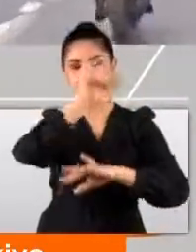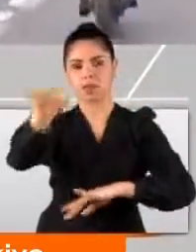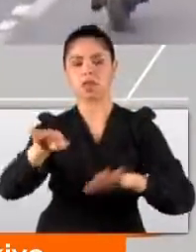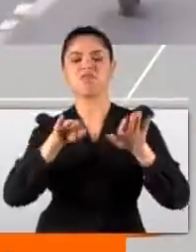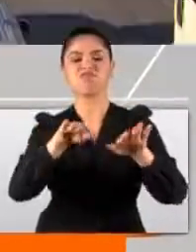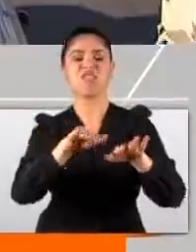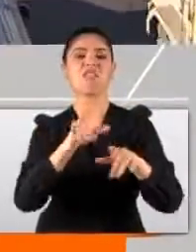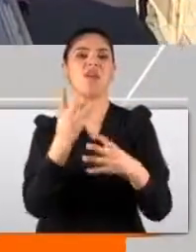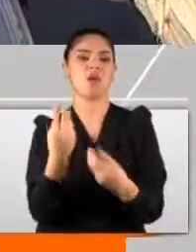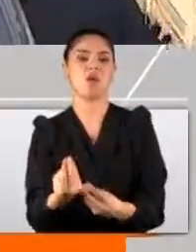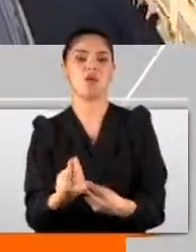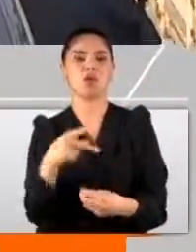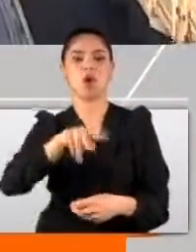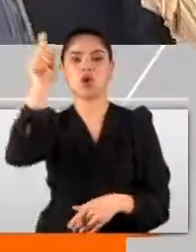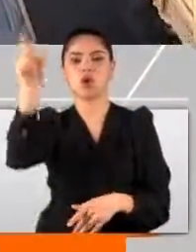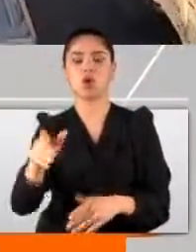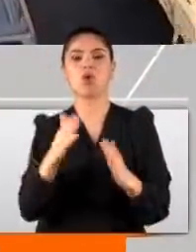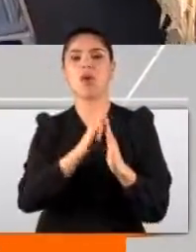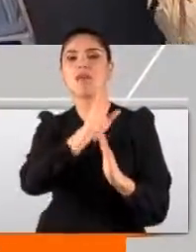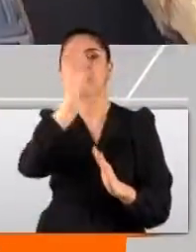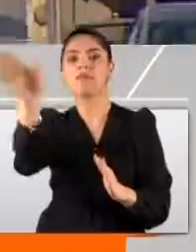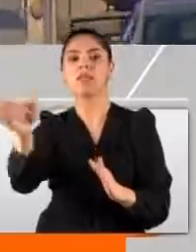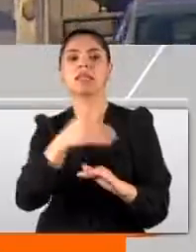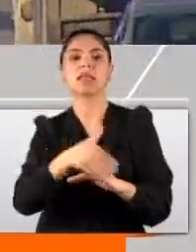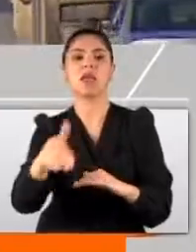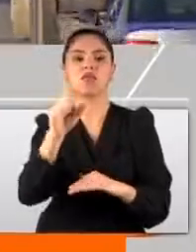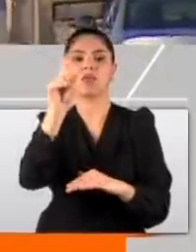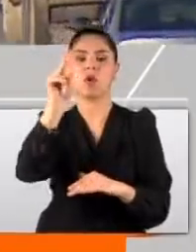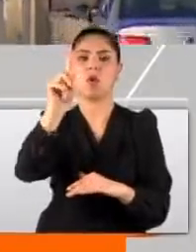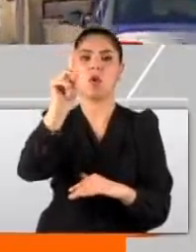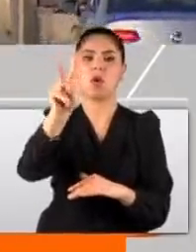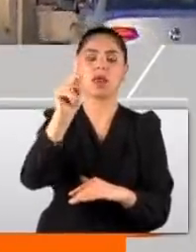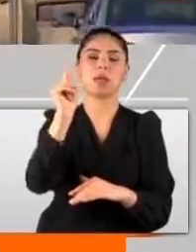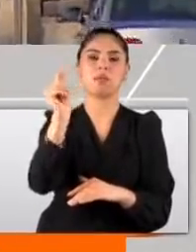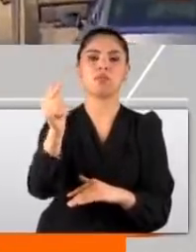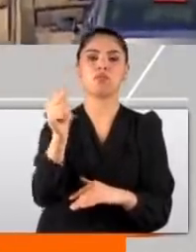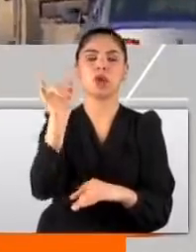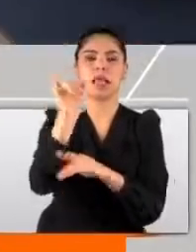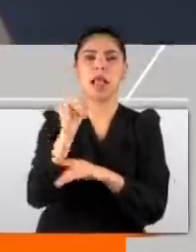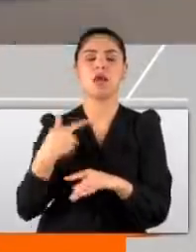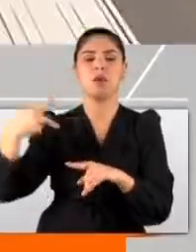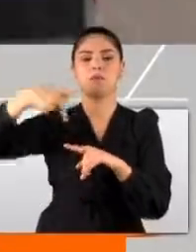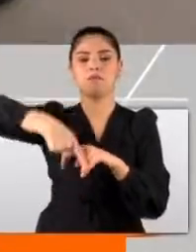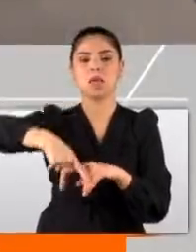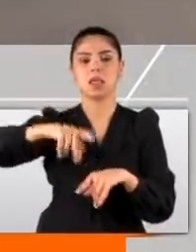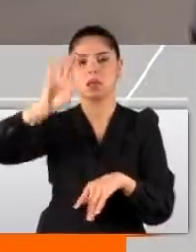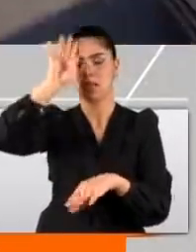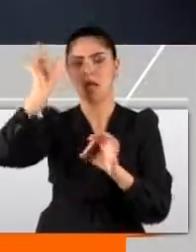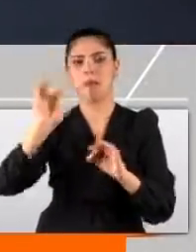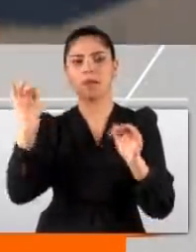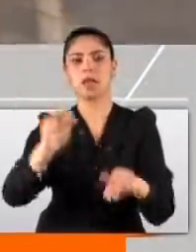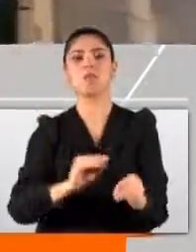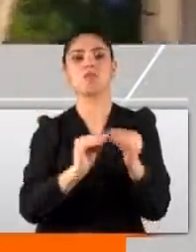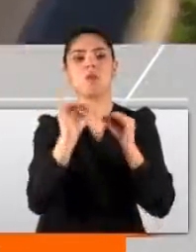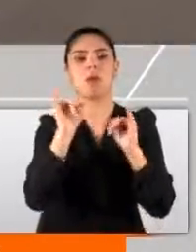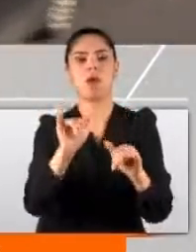trafiğin içinde buldu. Yolcular evleriyle geç varacak. 12 buçuktan beri otobüsteyiz Yalova'dan bindik. İstanbul'a her geldiğimizde bunu